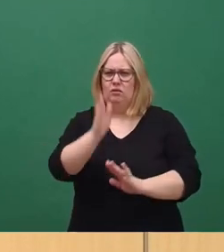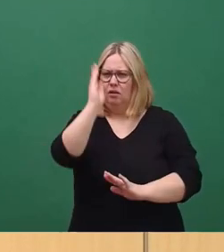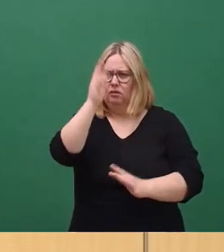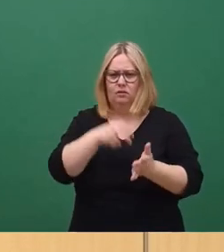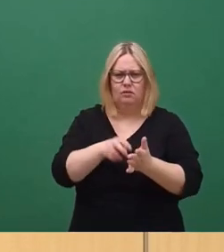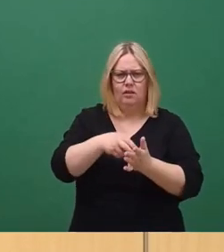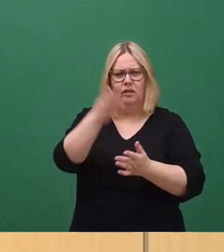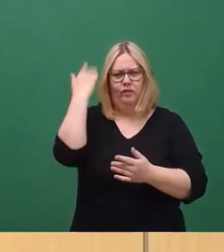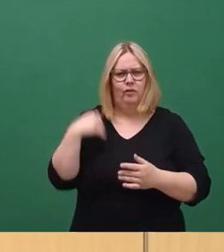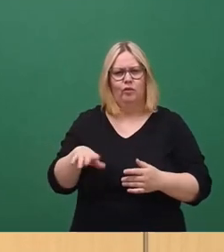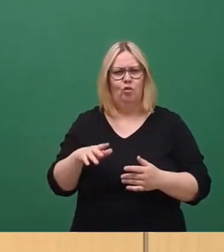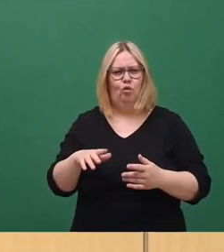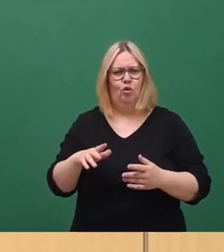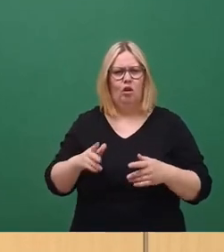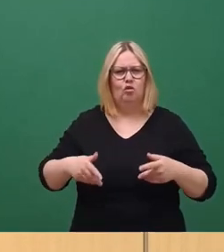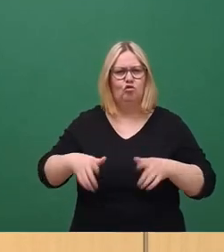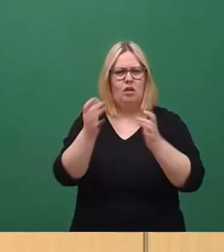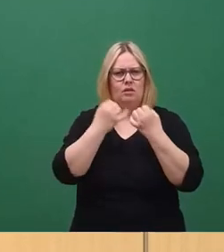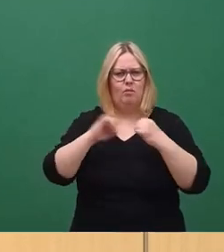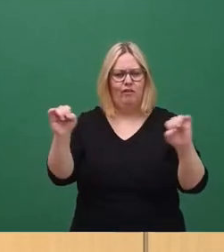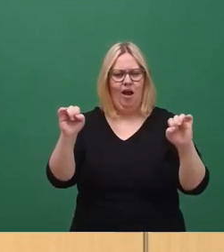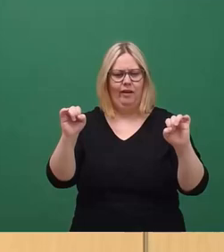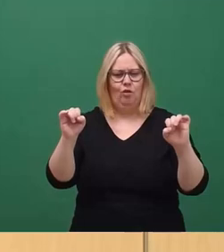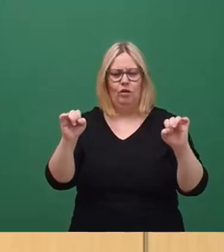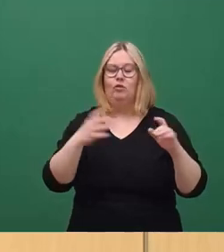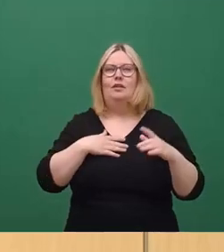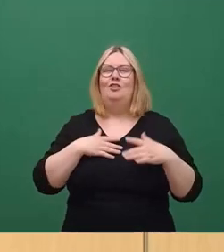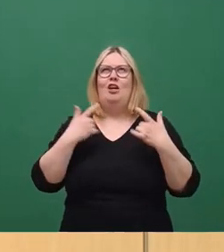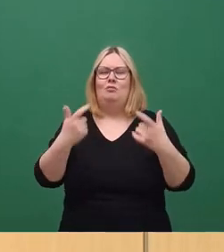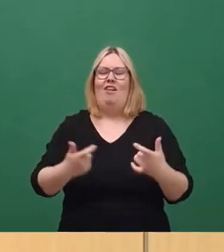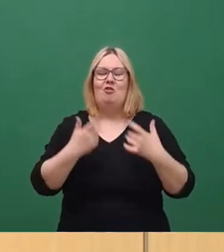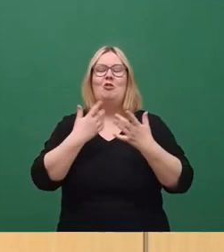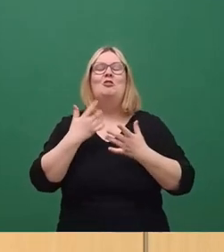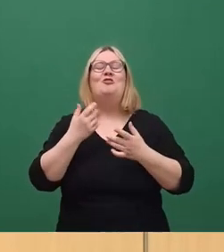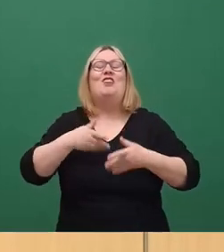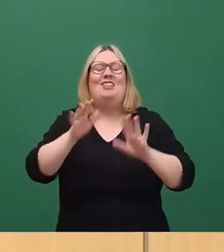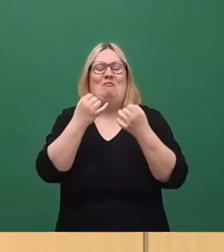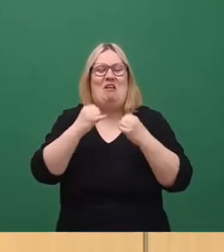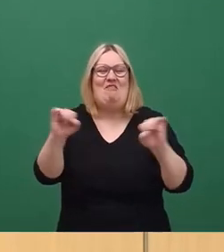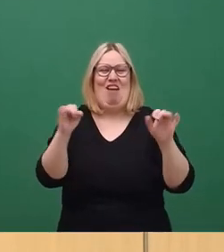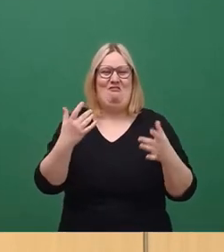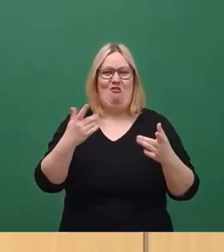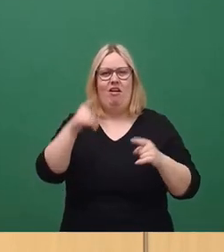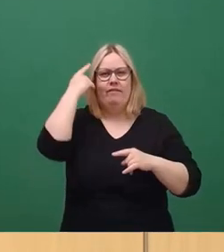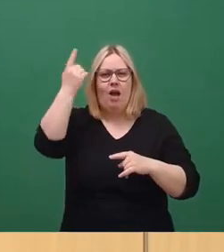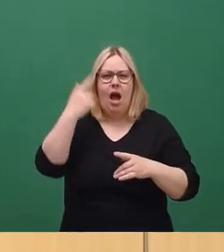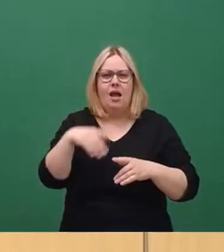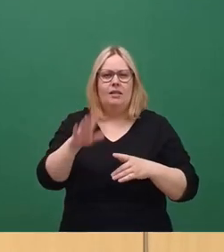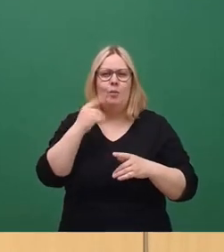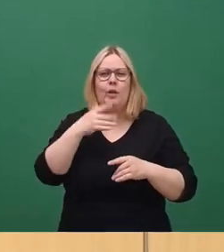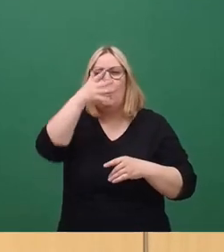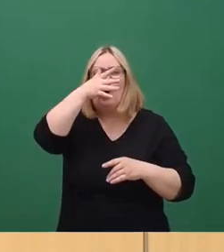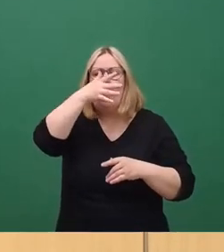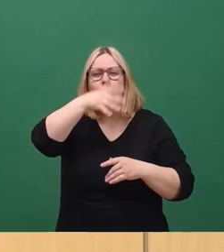Straße der Befreiung, der weiß, dass diese goldene